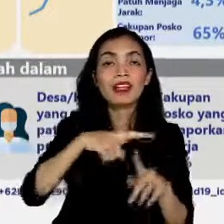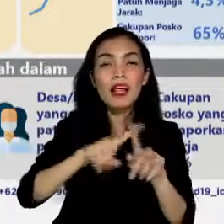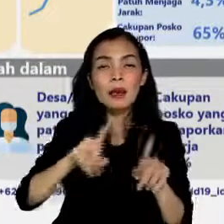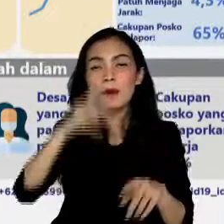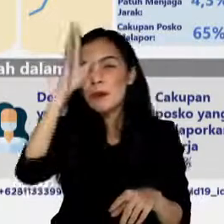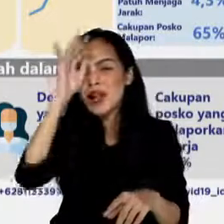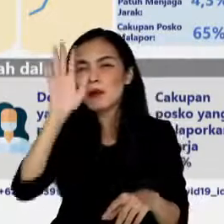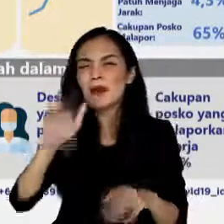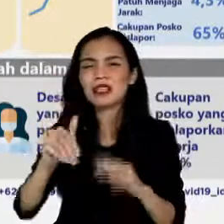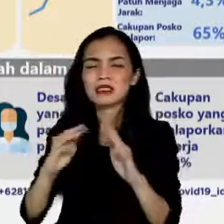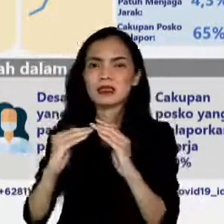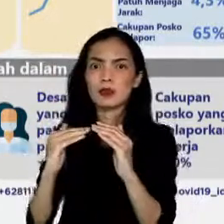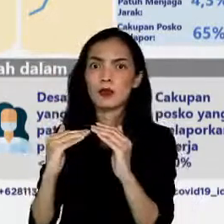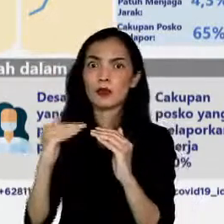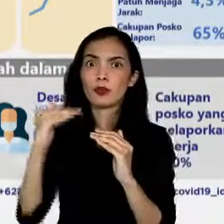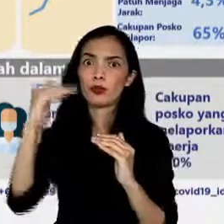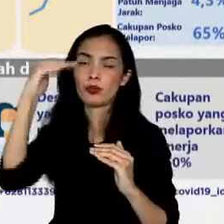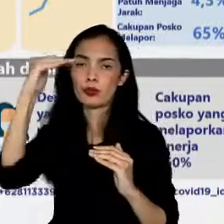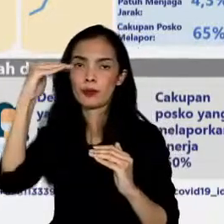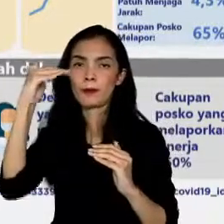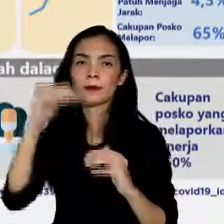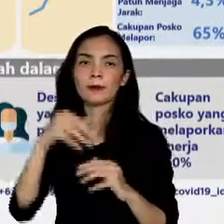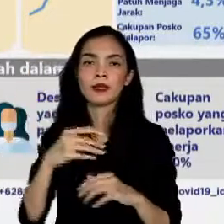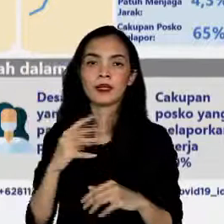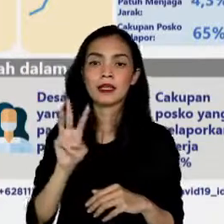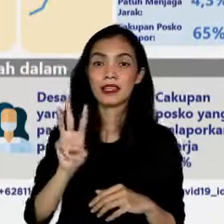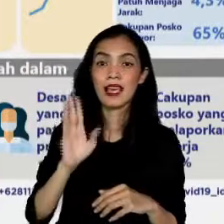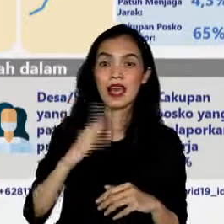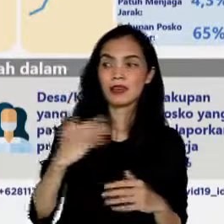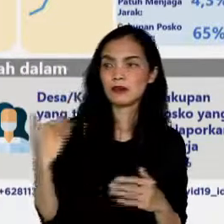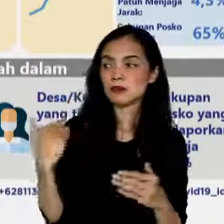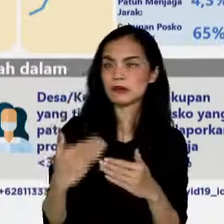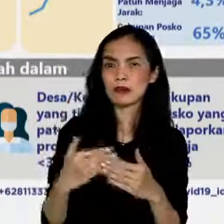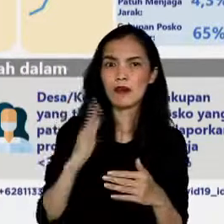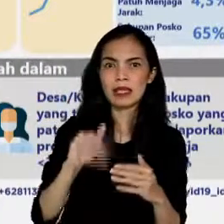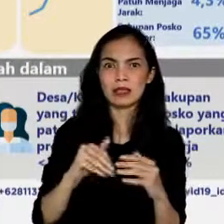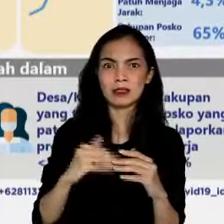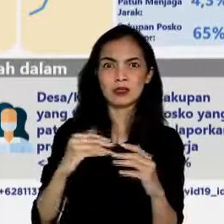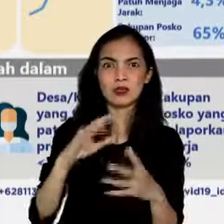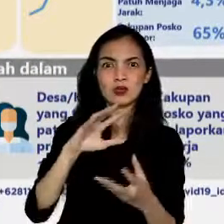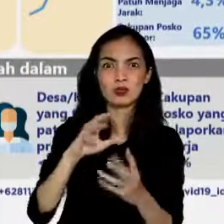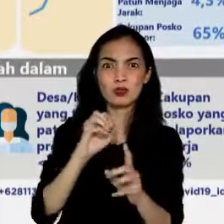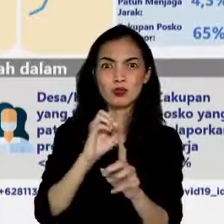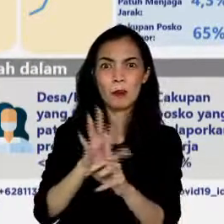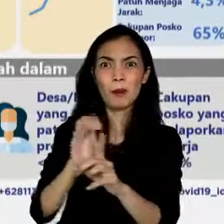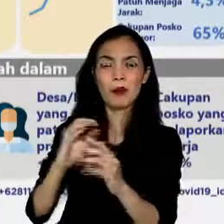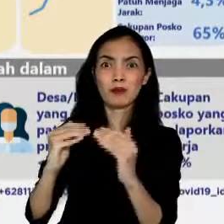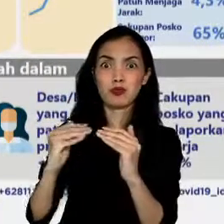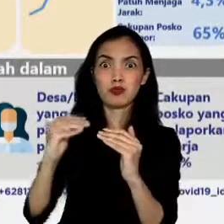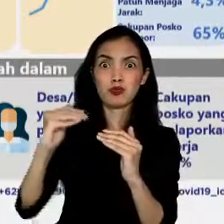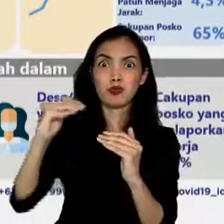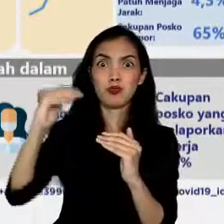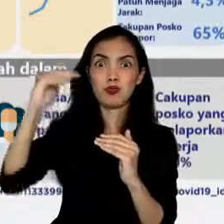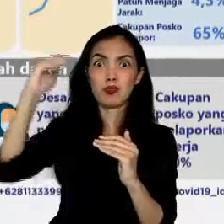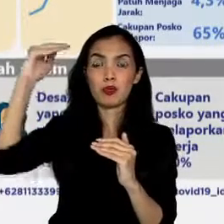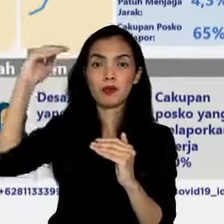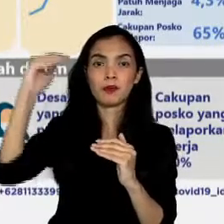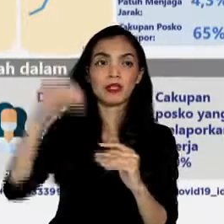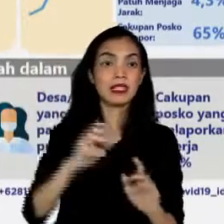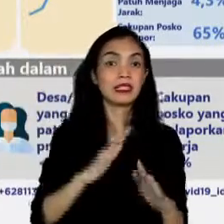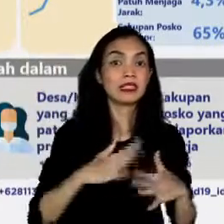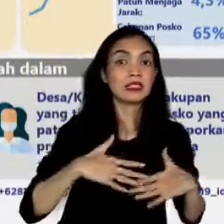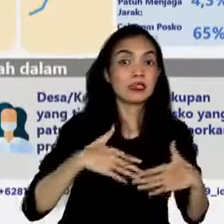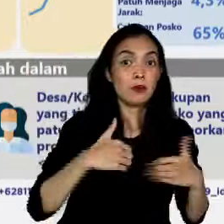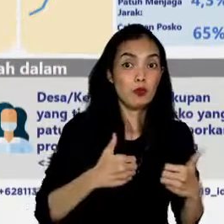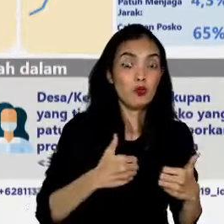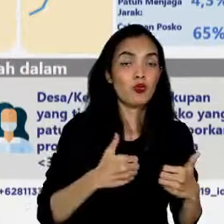masih mengalami kenaikan kasus positif hingga 3 hari terakhir. Sama halnya dengan kasus sembuh, 5